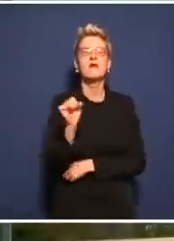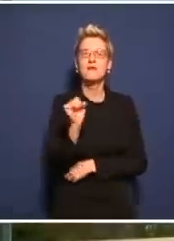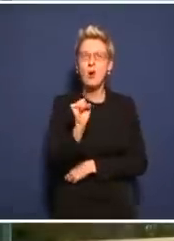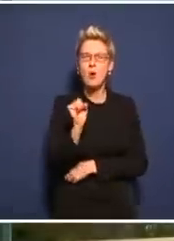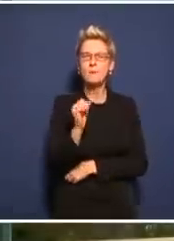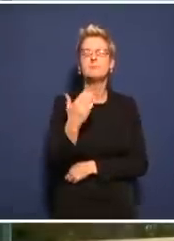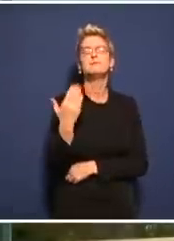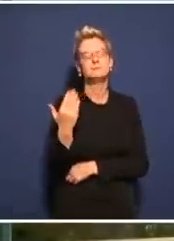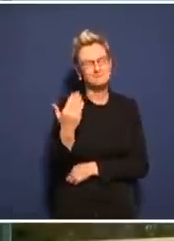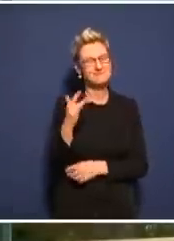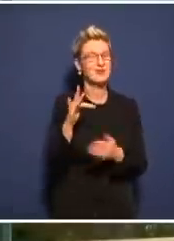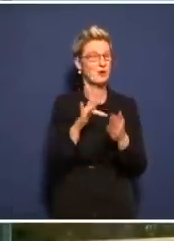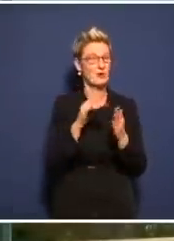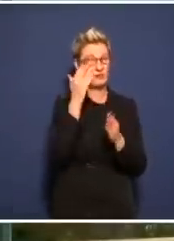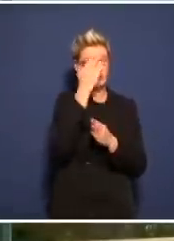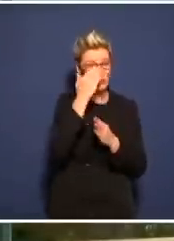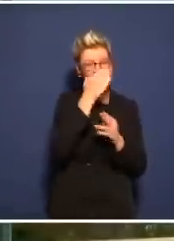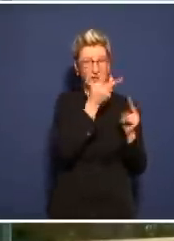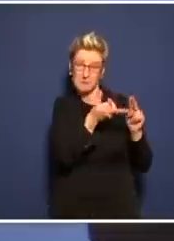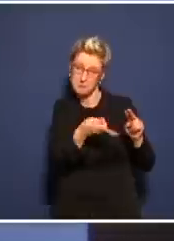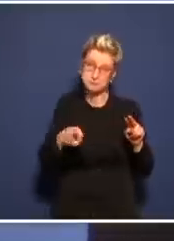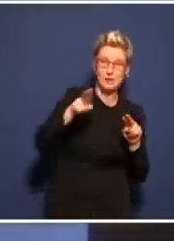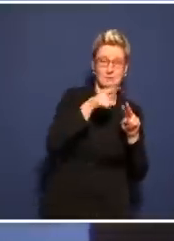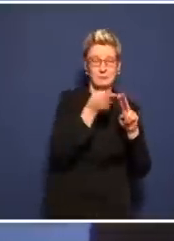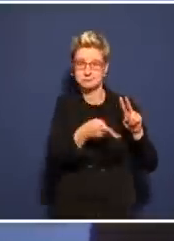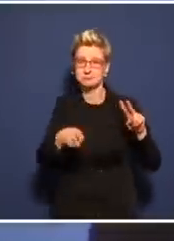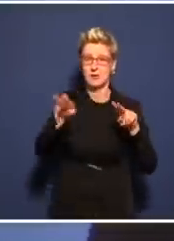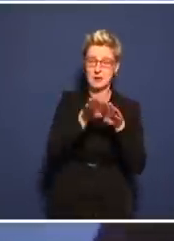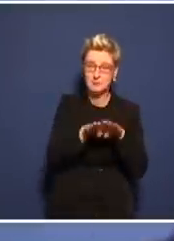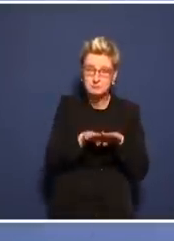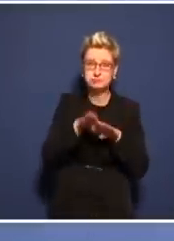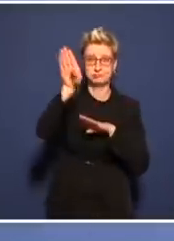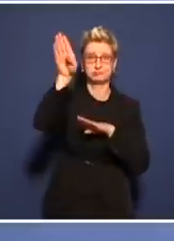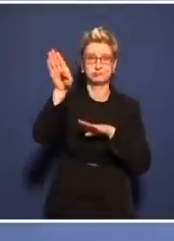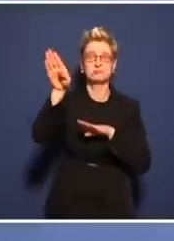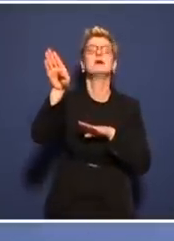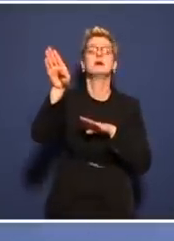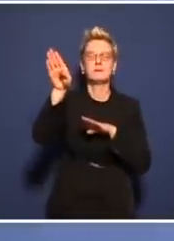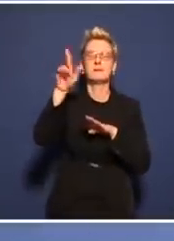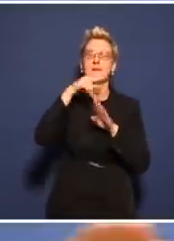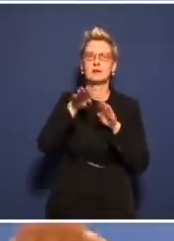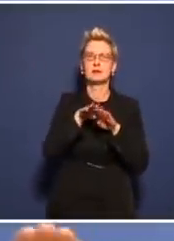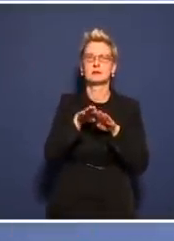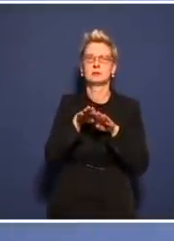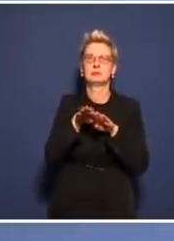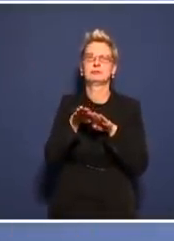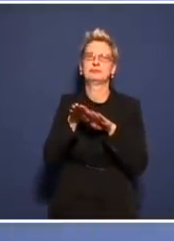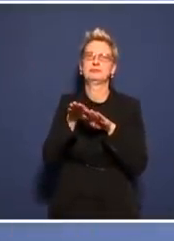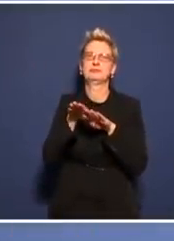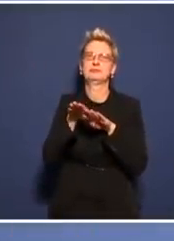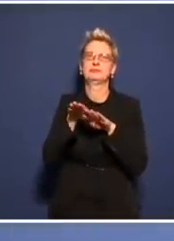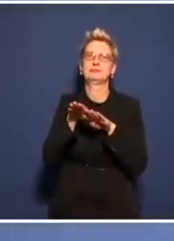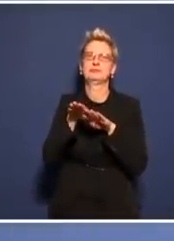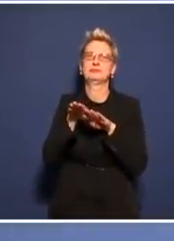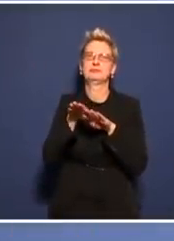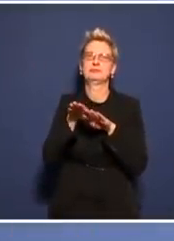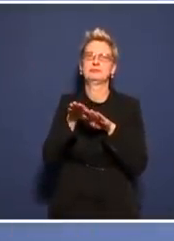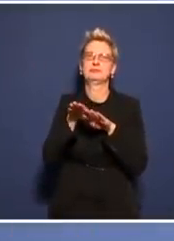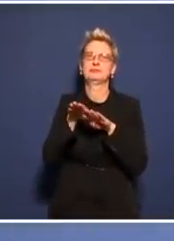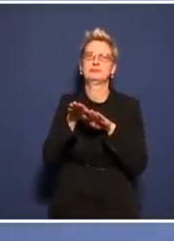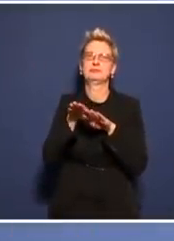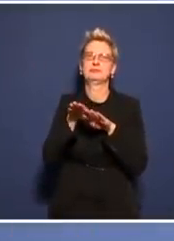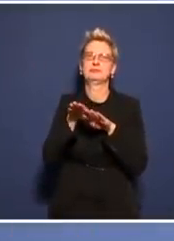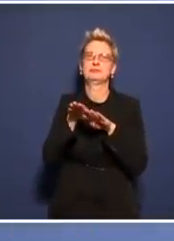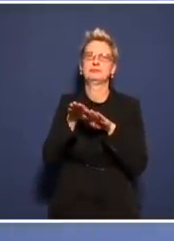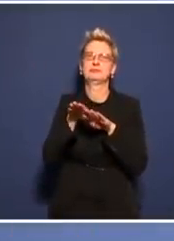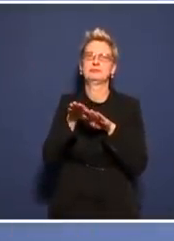sonst zu erwarten steilen Wand der Infektionszahlen. Wir wenn möglich, einen Hügel machen. Das ist ja wunderschön,